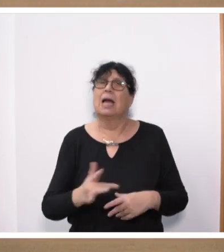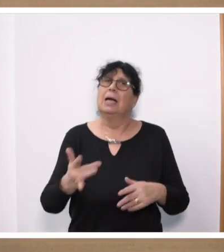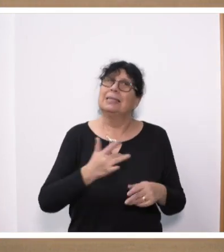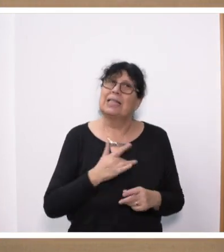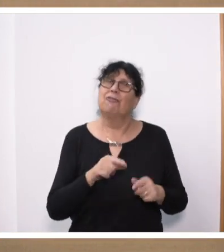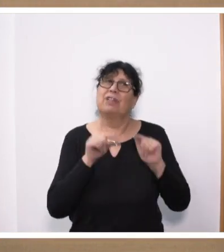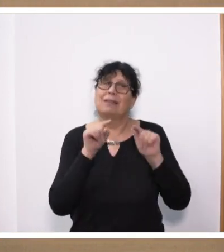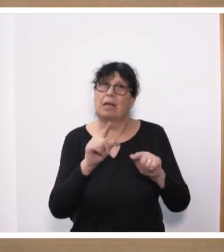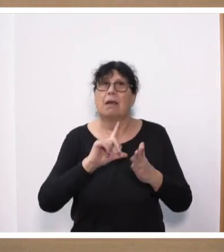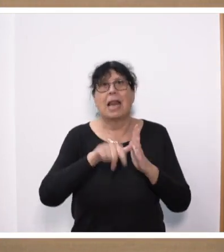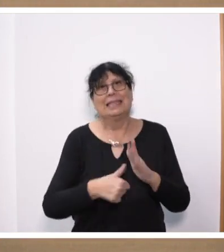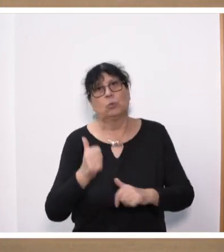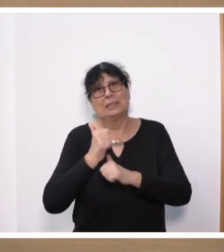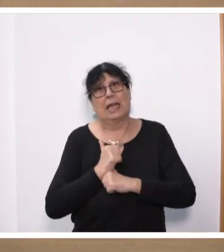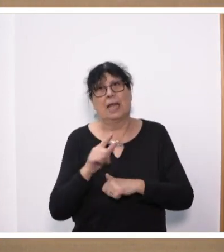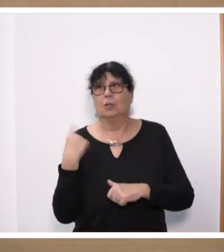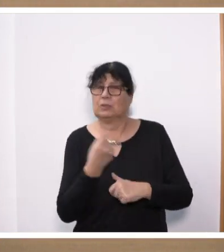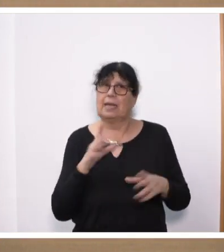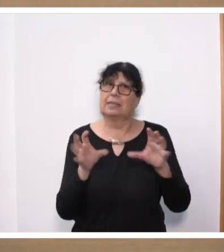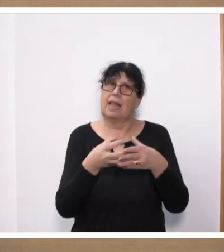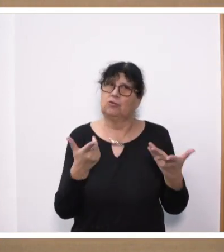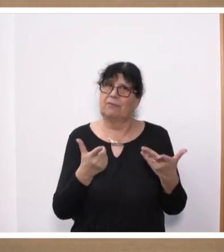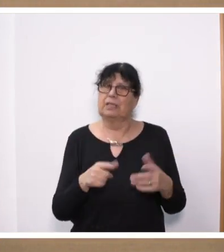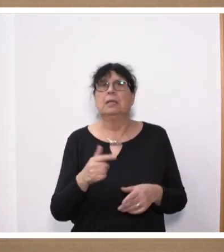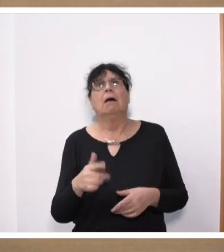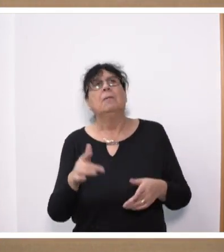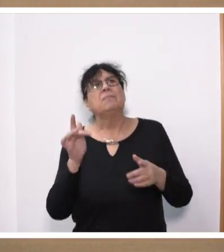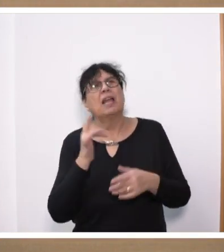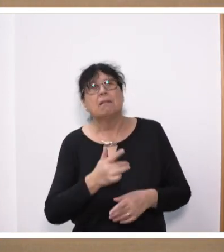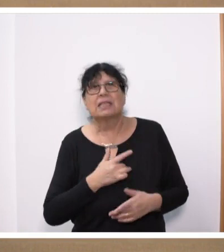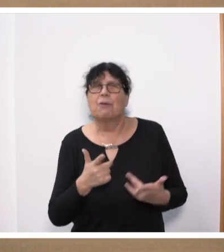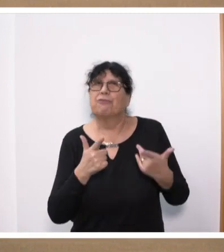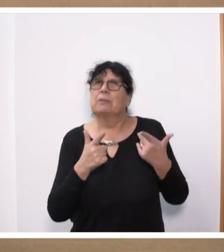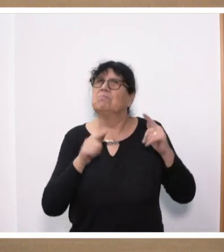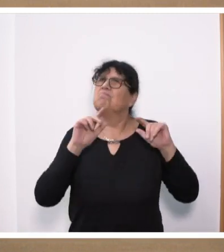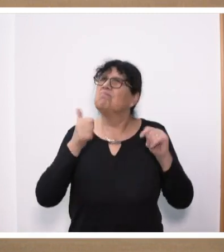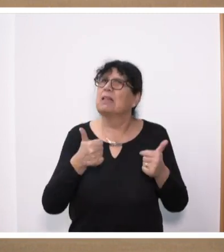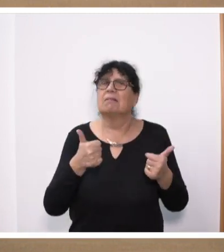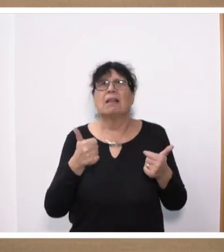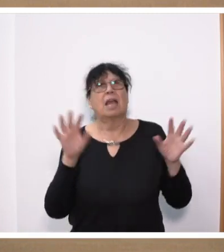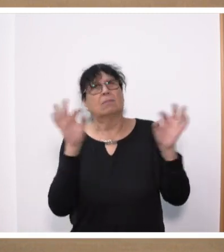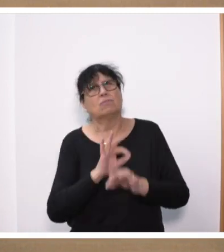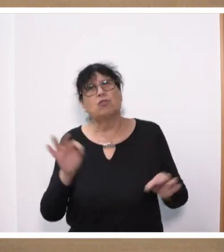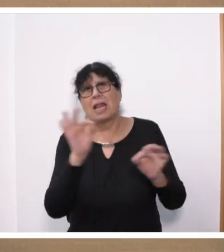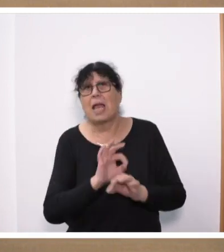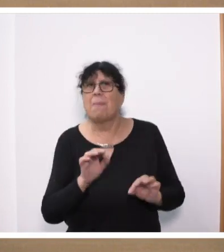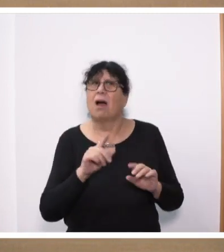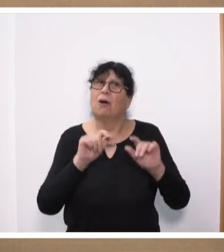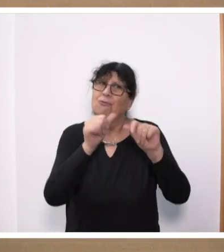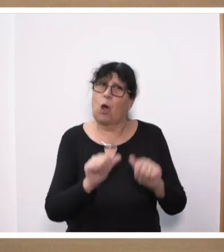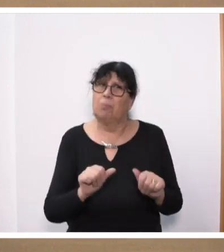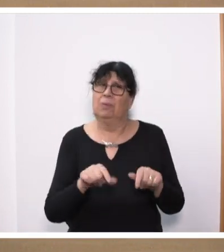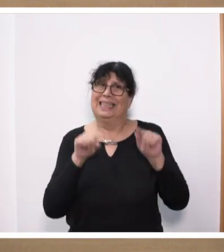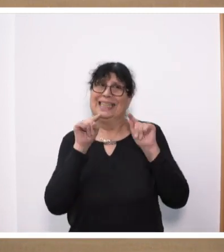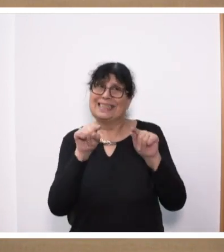Leistungsträger in unserer Gesellschaft. Und sie trifft in existenzbedrohender Weise ganz aktuell vor allem gerade auch diejenigen, die im